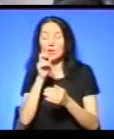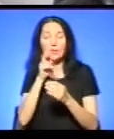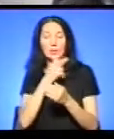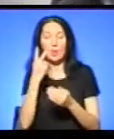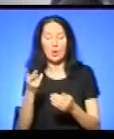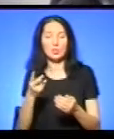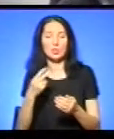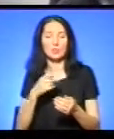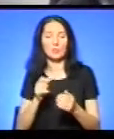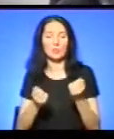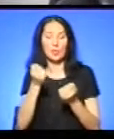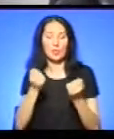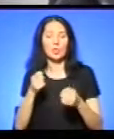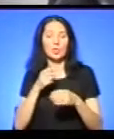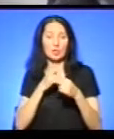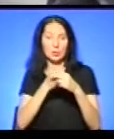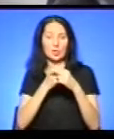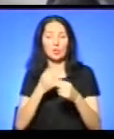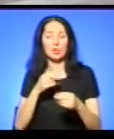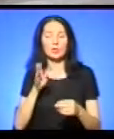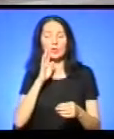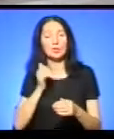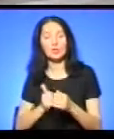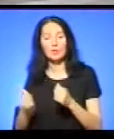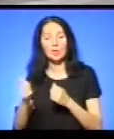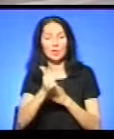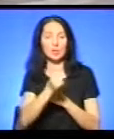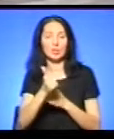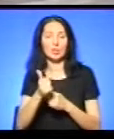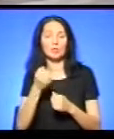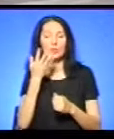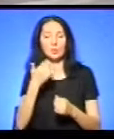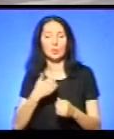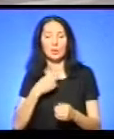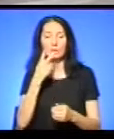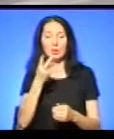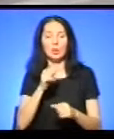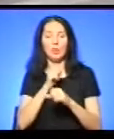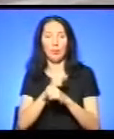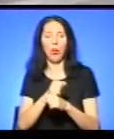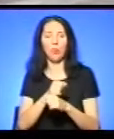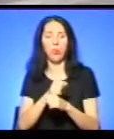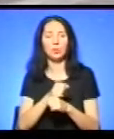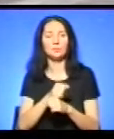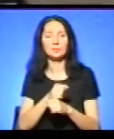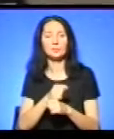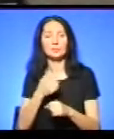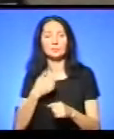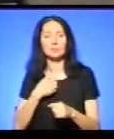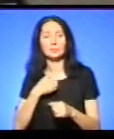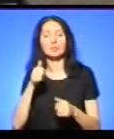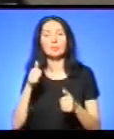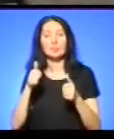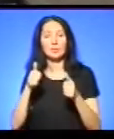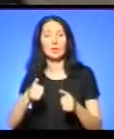напарковані машини. Вона виїжджала, вона рухалась. Вона, коли побачила мене, зупинилась. Я нажав